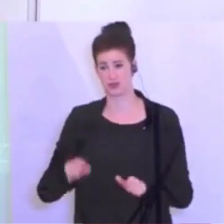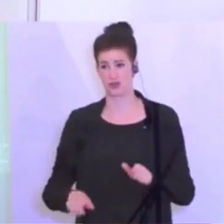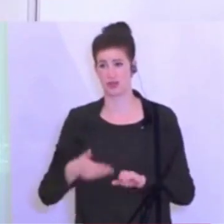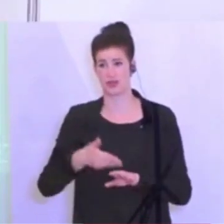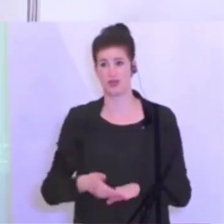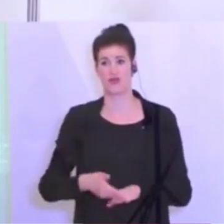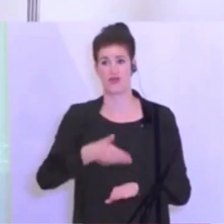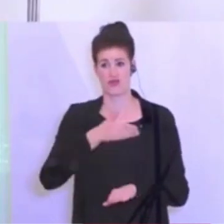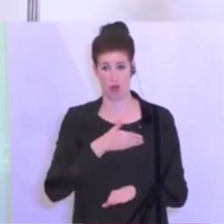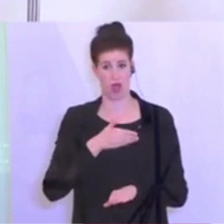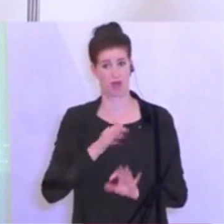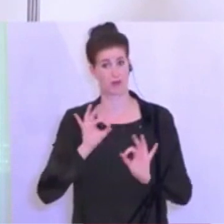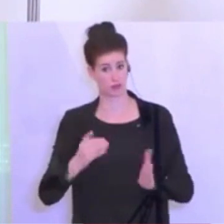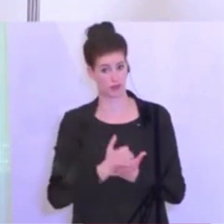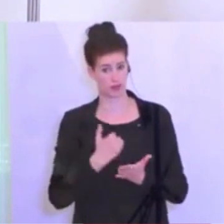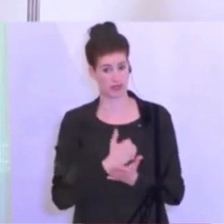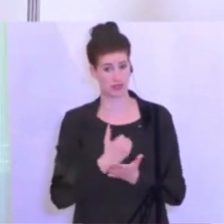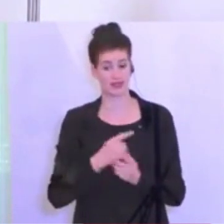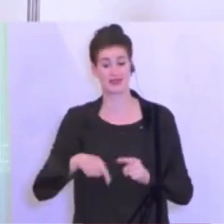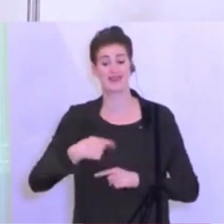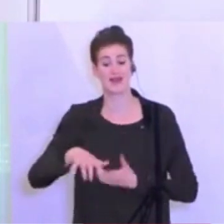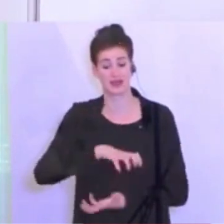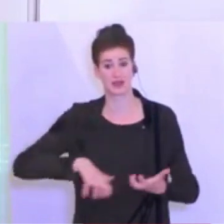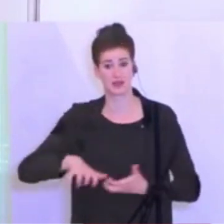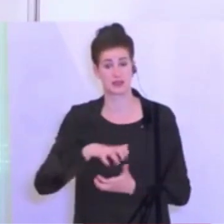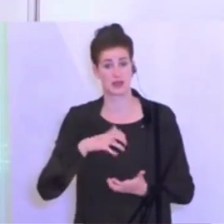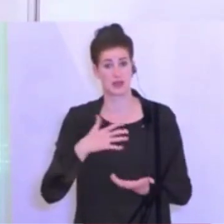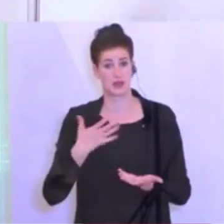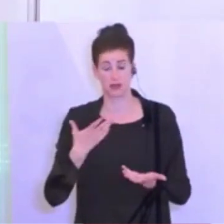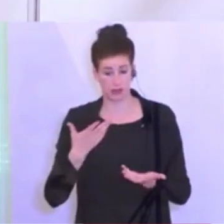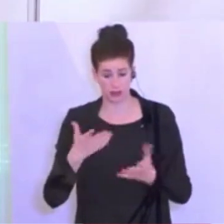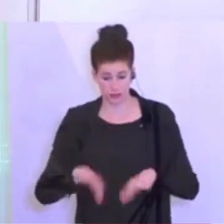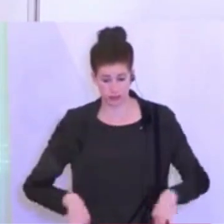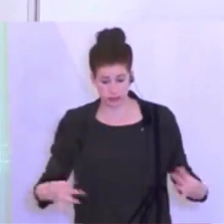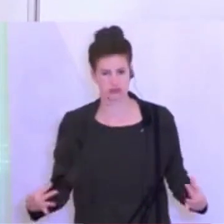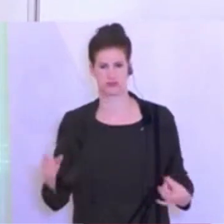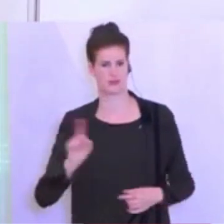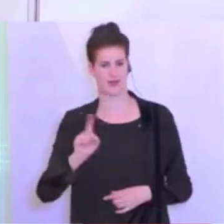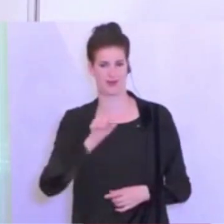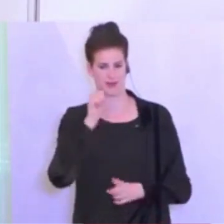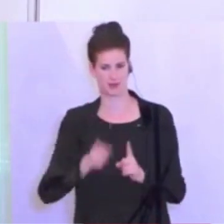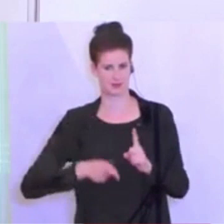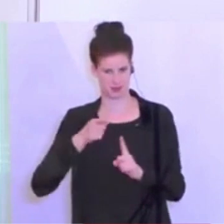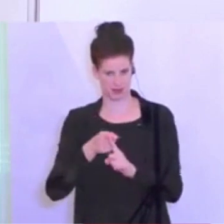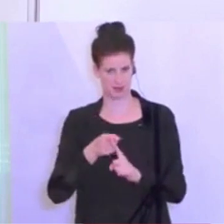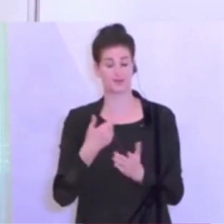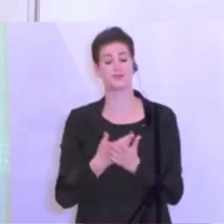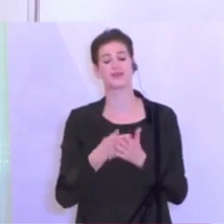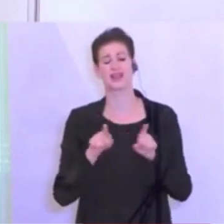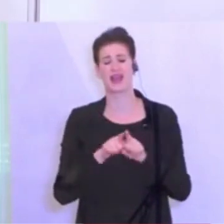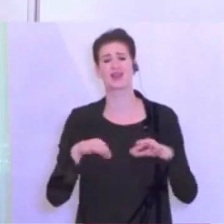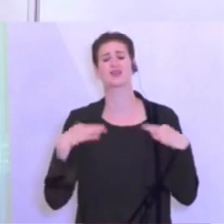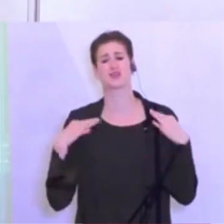Krise herauskommen können. Was können denn die dafür? So, das wird die Aufgabe sein. Und wenn welche zwischenzeitlich, wie der Herr Gesundheitsminister